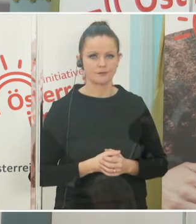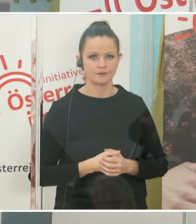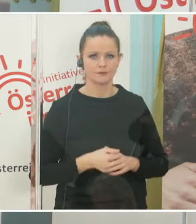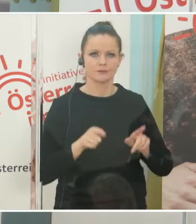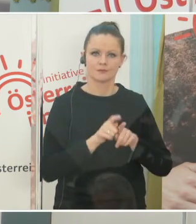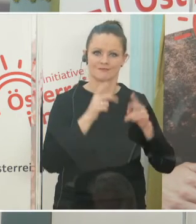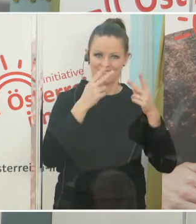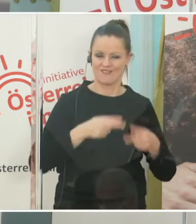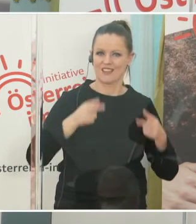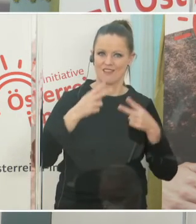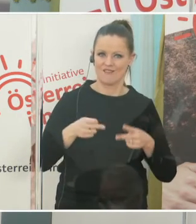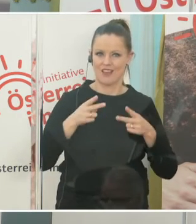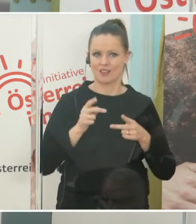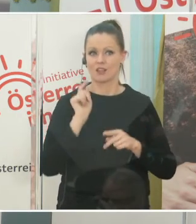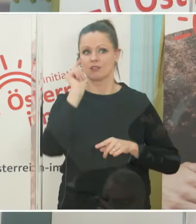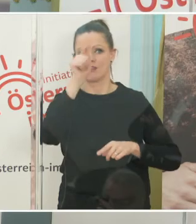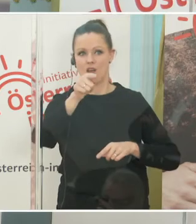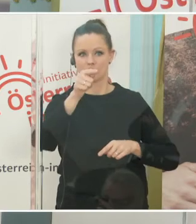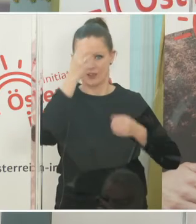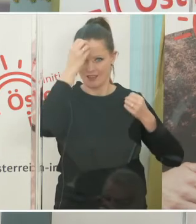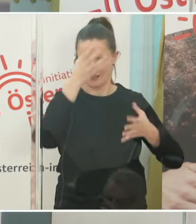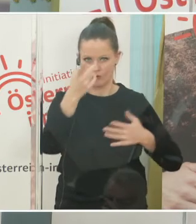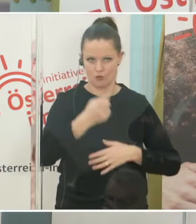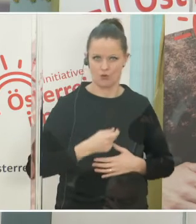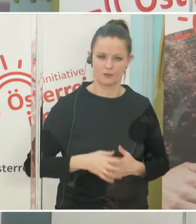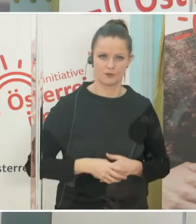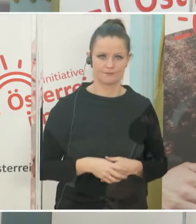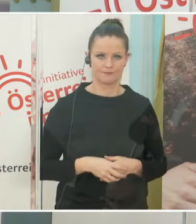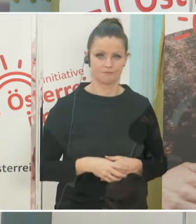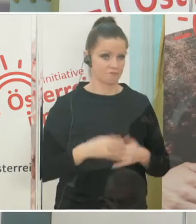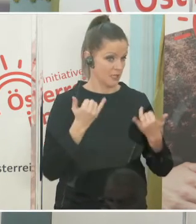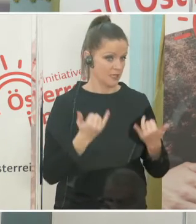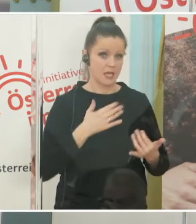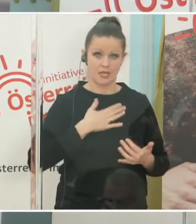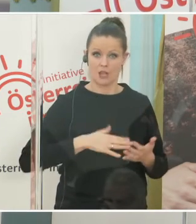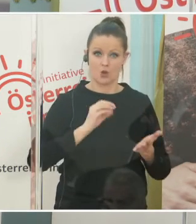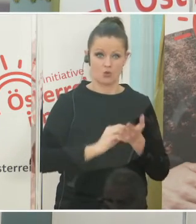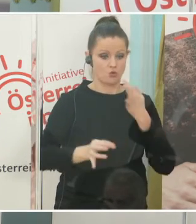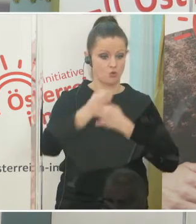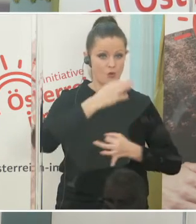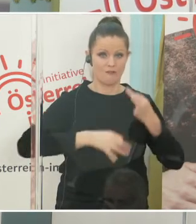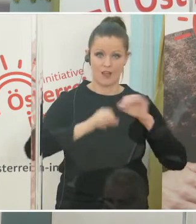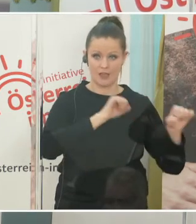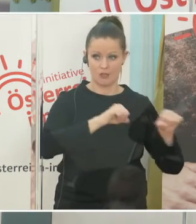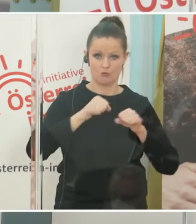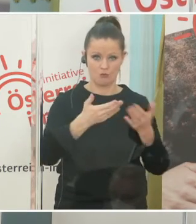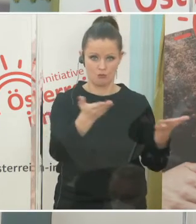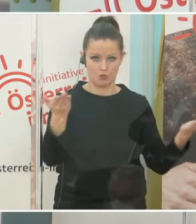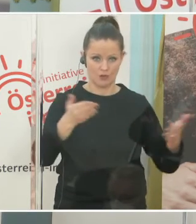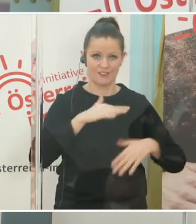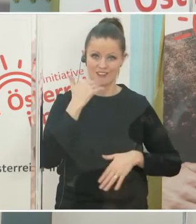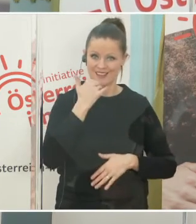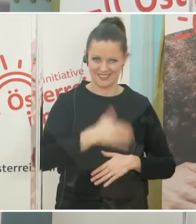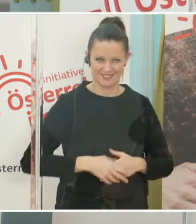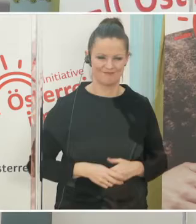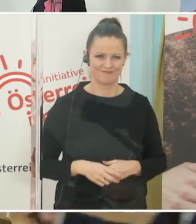weiter hinausgehen. Wir stehen Ihnen es gern für Ihre Fragen zur Verfügung. Vielen Dank.